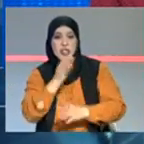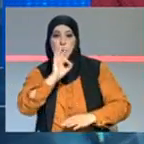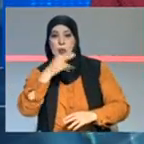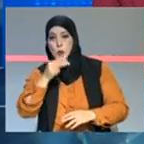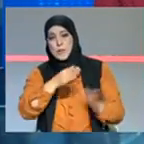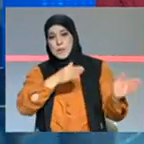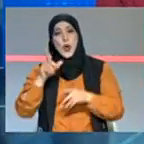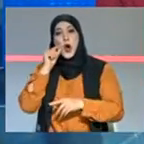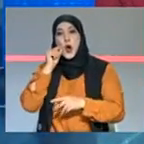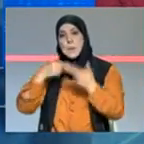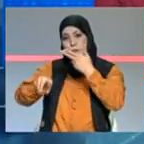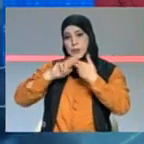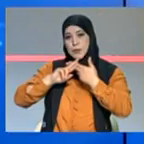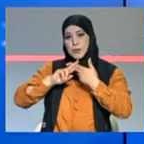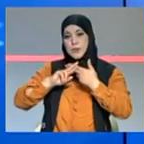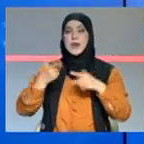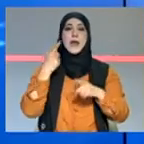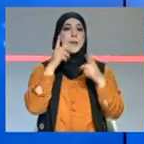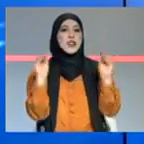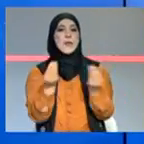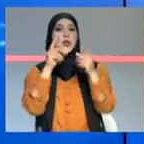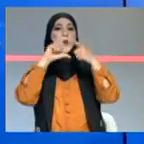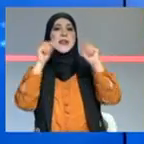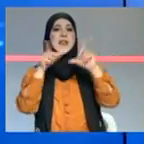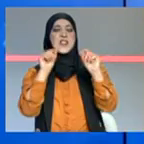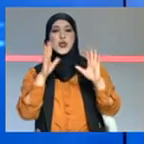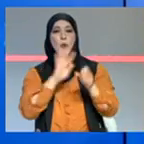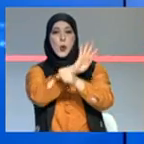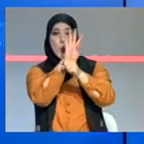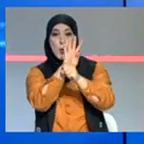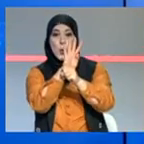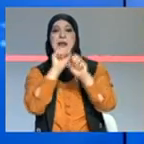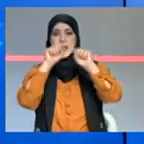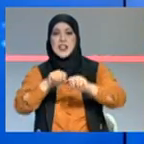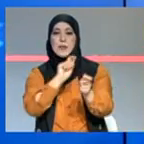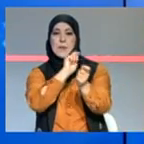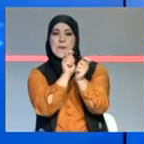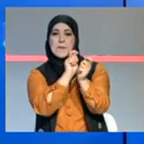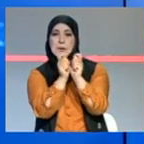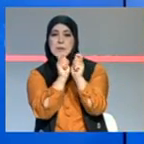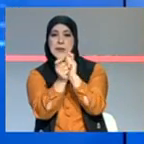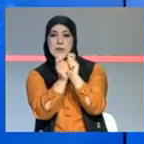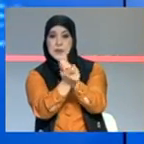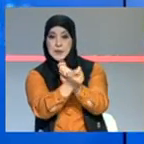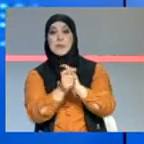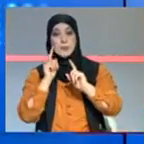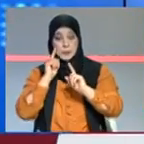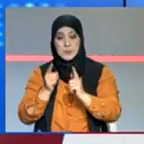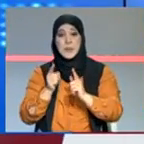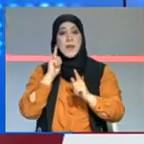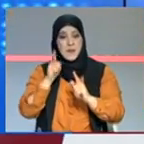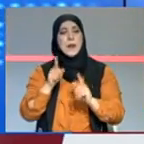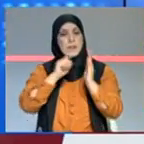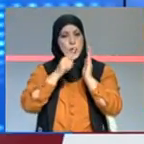نفسر قليلا لكي نستفهم هذا الفيروس يصبح له تغييرات نسميه بالفرنسية موتاشون بدل كيف تتراكم بعض